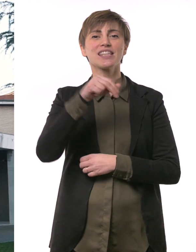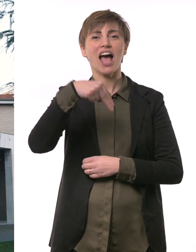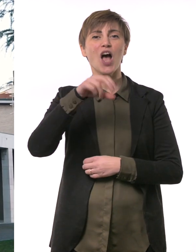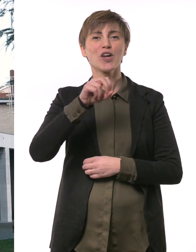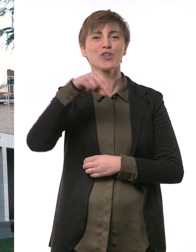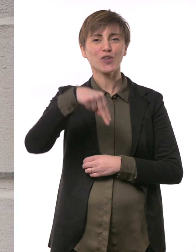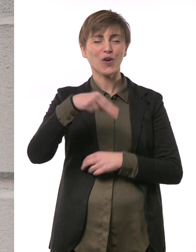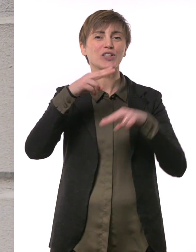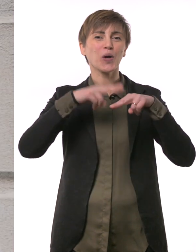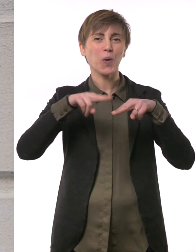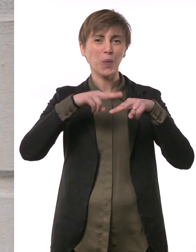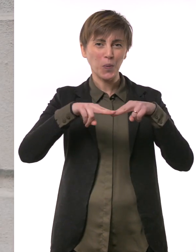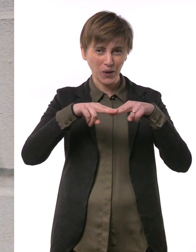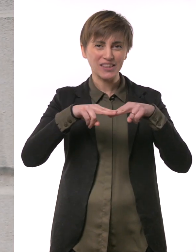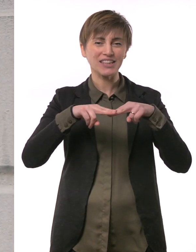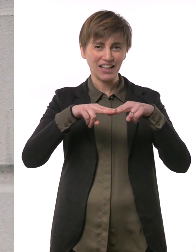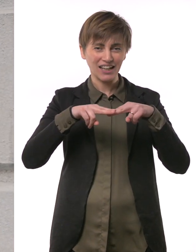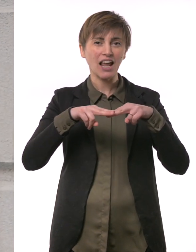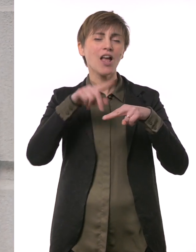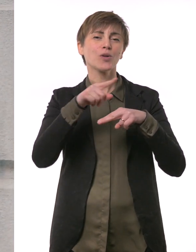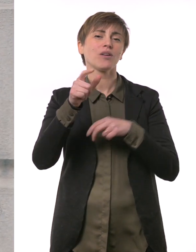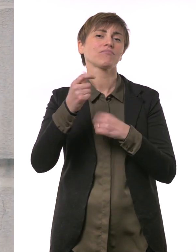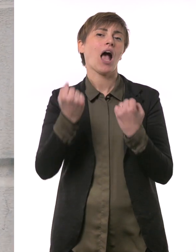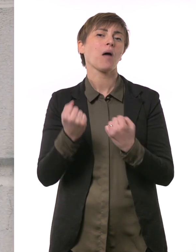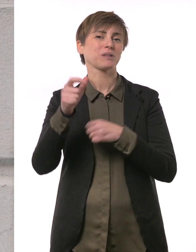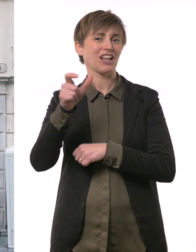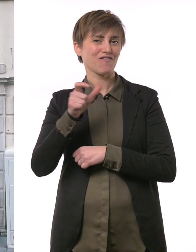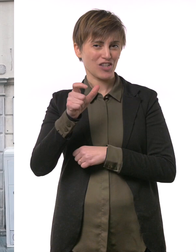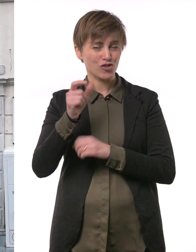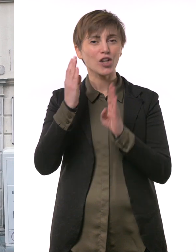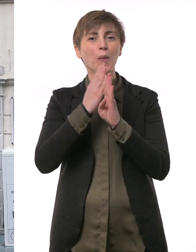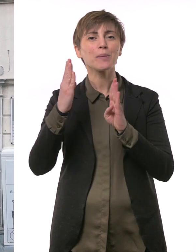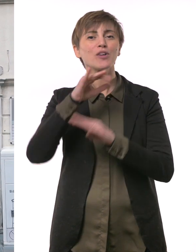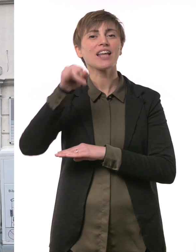alla morte frequentando spesso la biblioteca Ioppi di Udine.